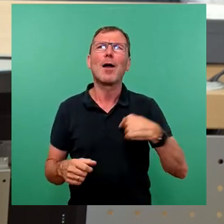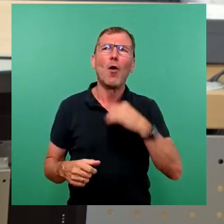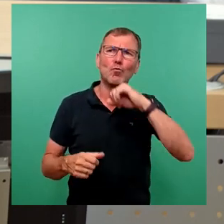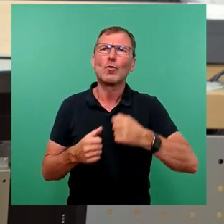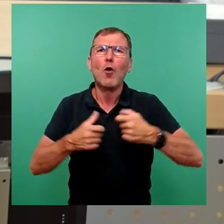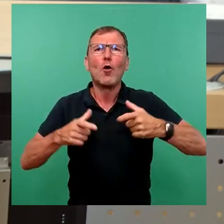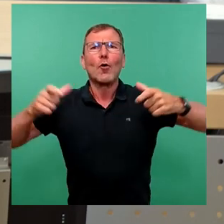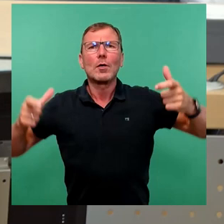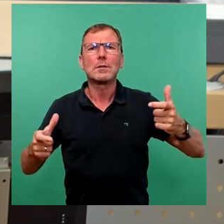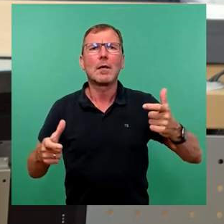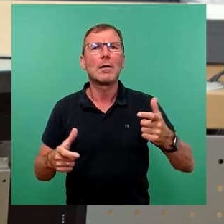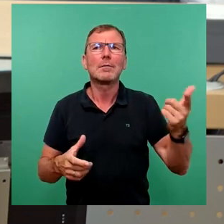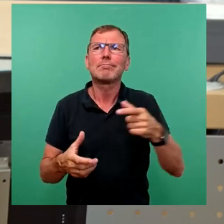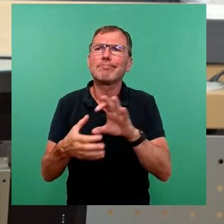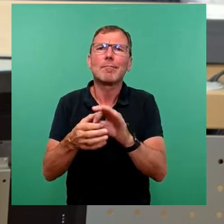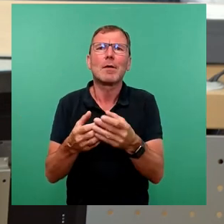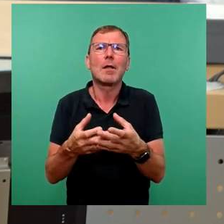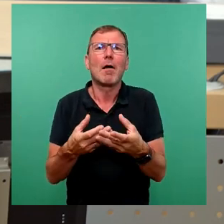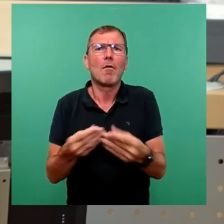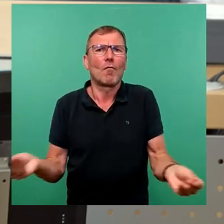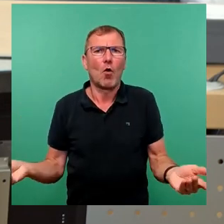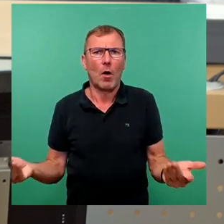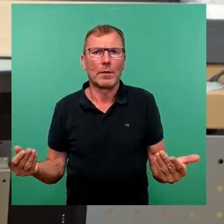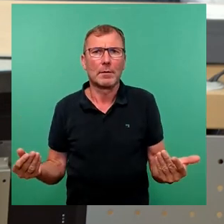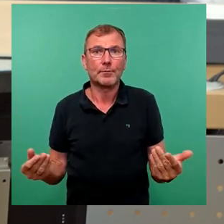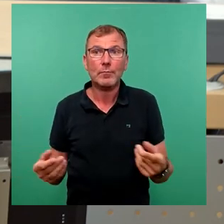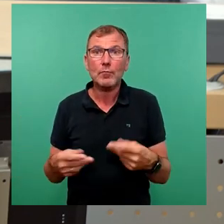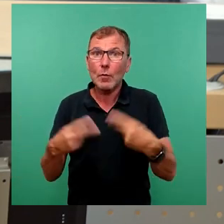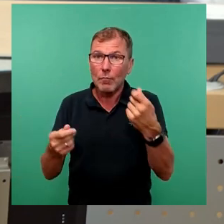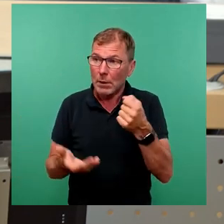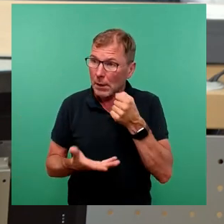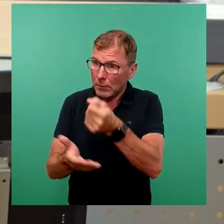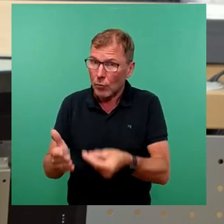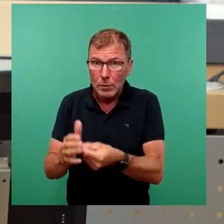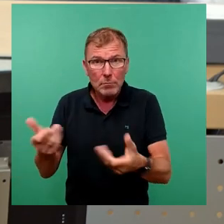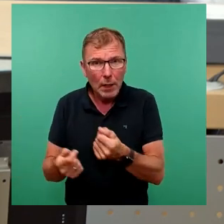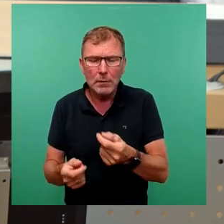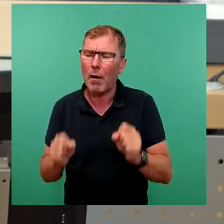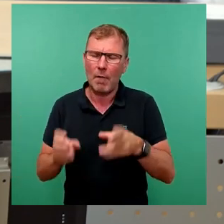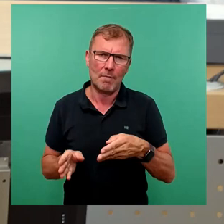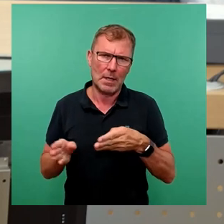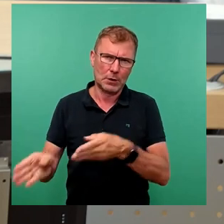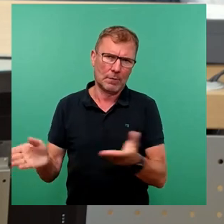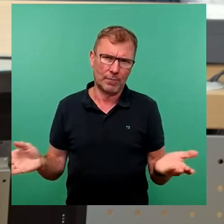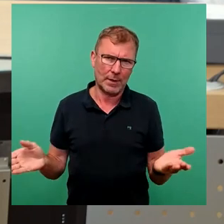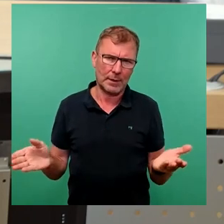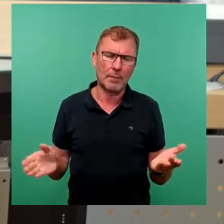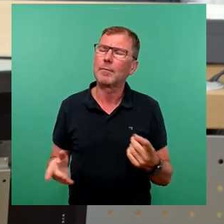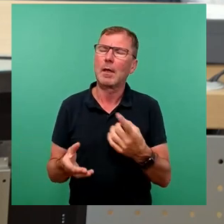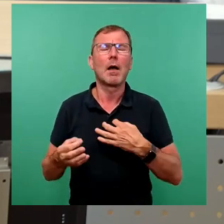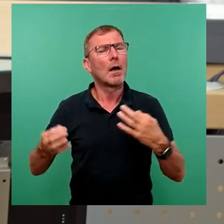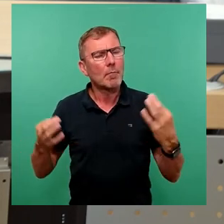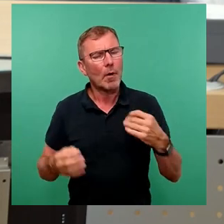Diese mit öffentlichen Geldern zu retten, ist der falsche Weg. Wie bereits gesagt, es braucht einen